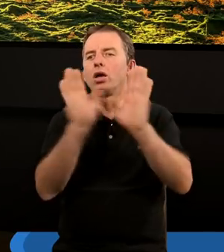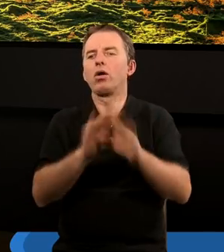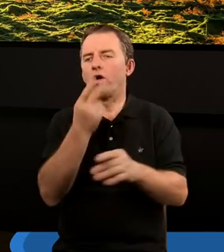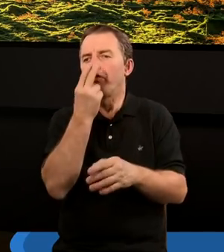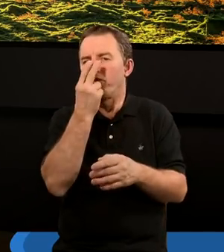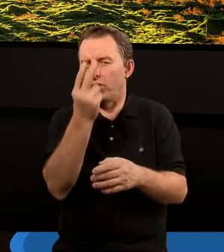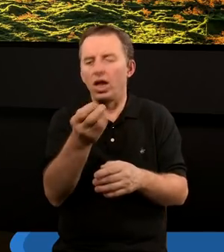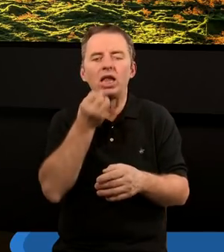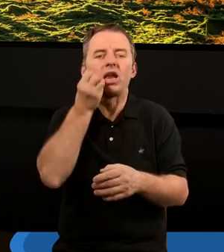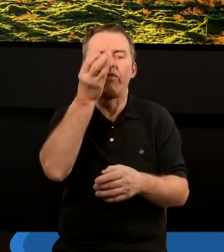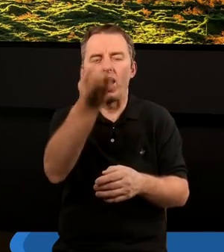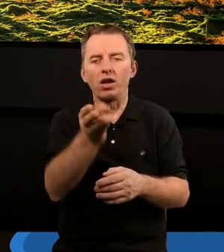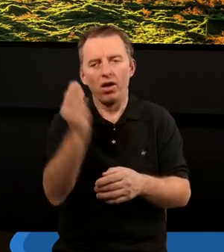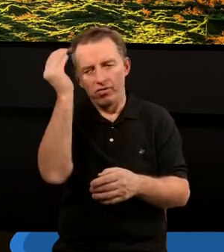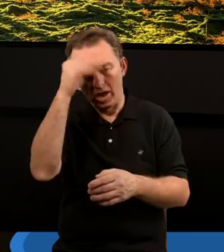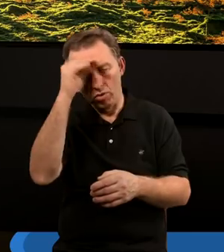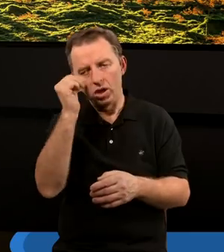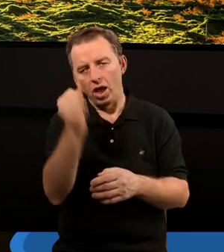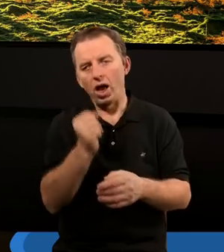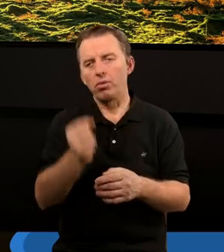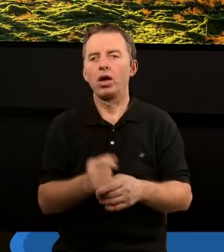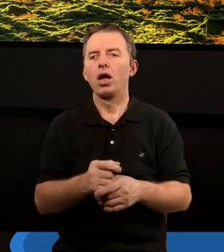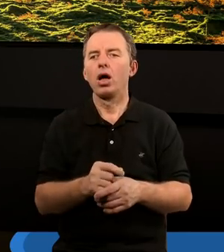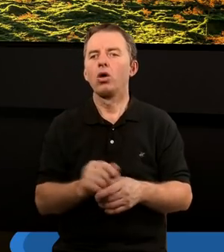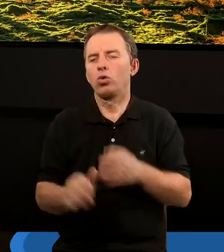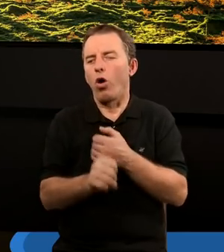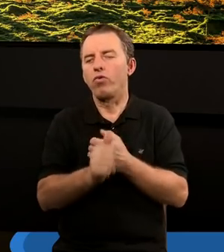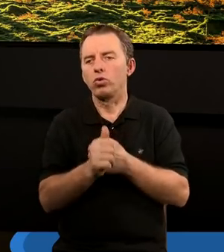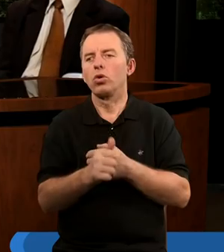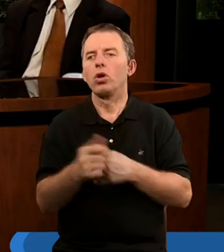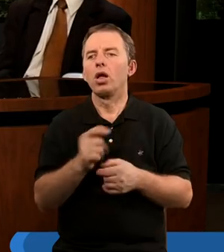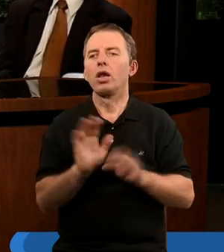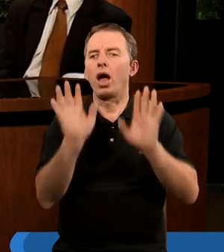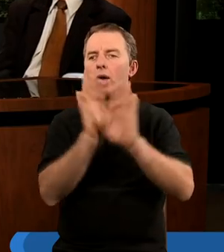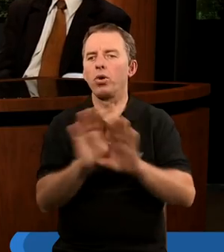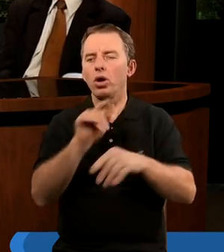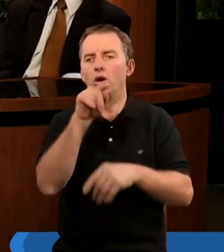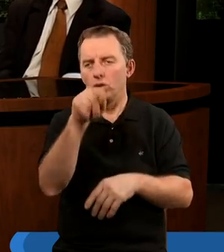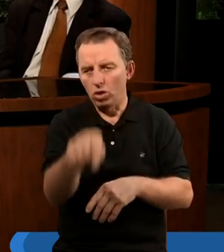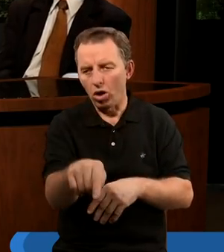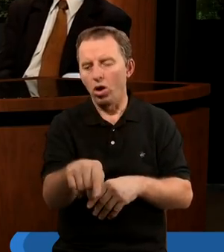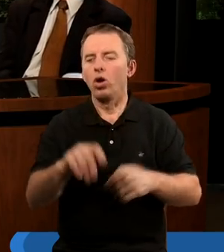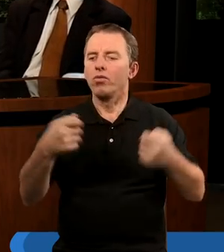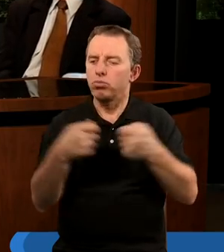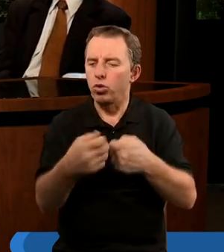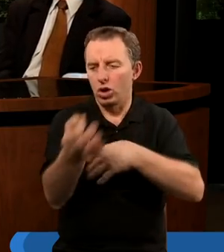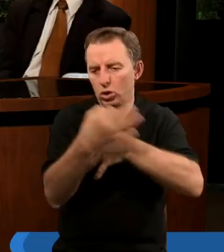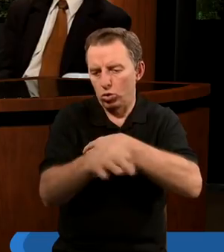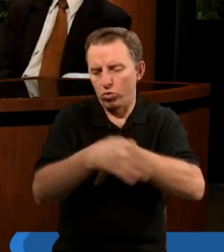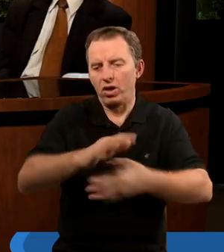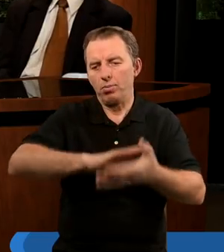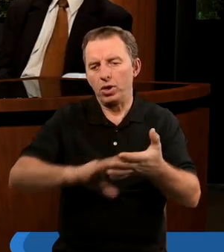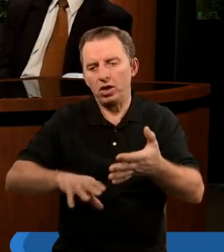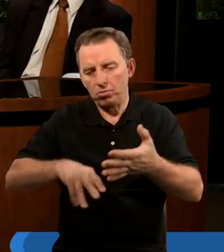byśmy widzieli to trwanie w nauce apostolskiej jako element nabożeństwa? Wspólne badanie Pisma Świętego.